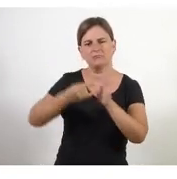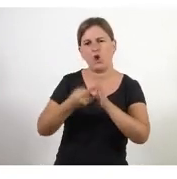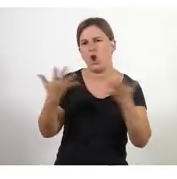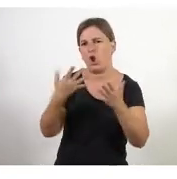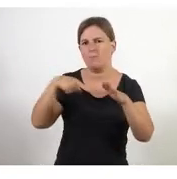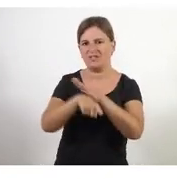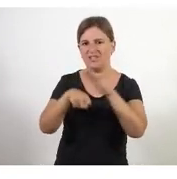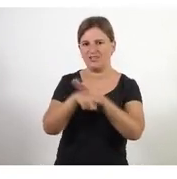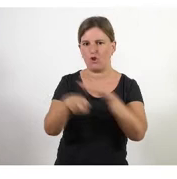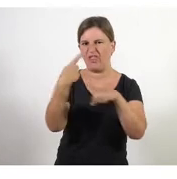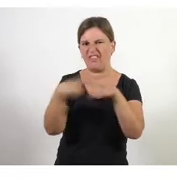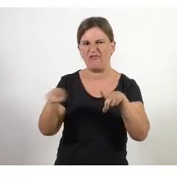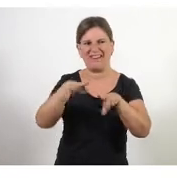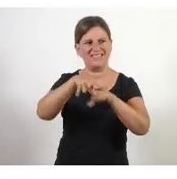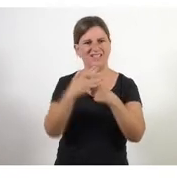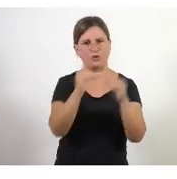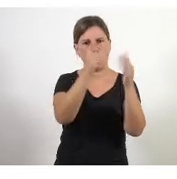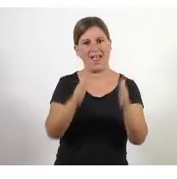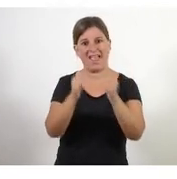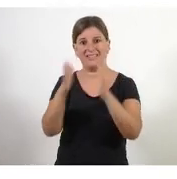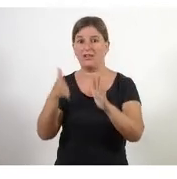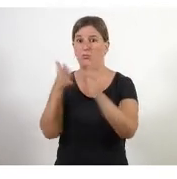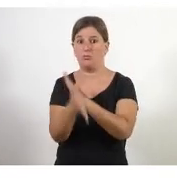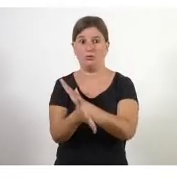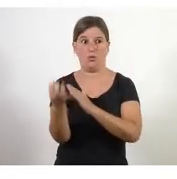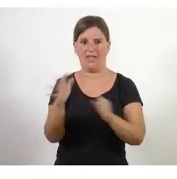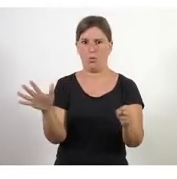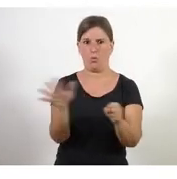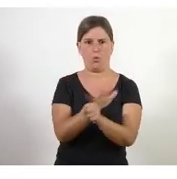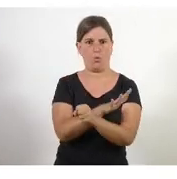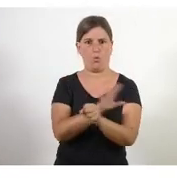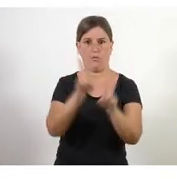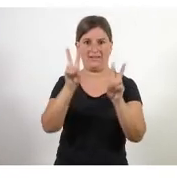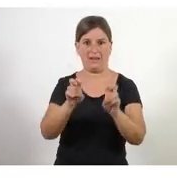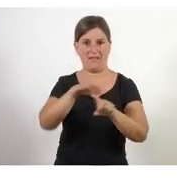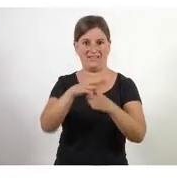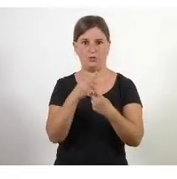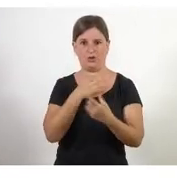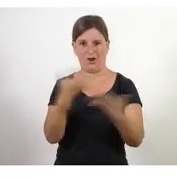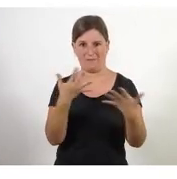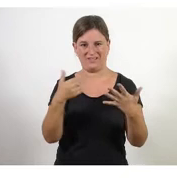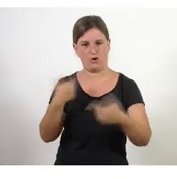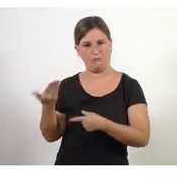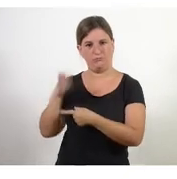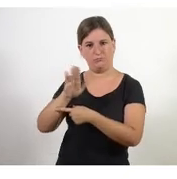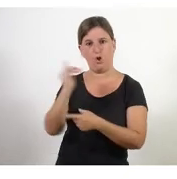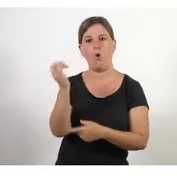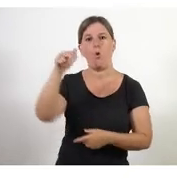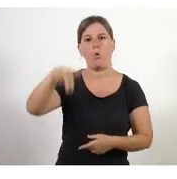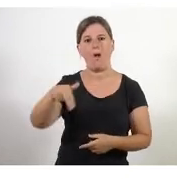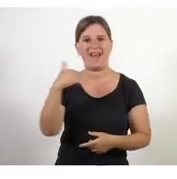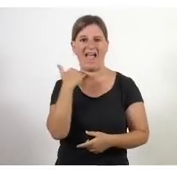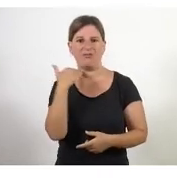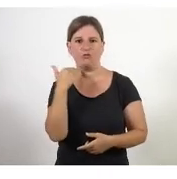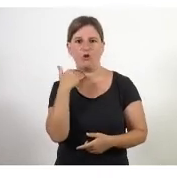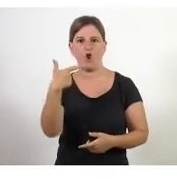les entitats un cop hem resposta a l'emergència. I sense més preàmbuls, us presento en Juan Antonio Gómez. Ell és